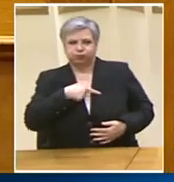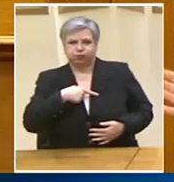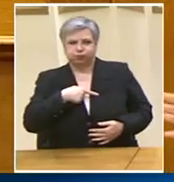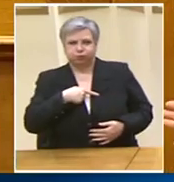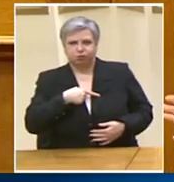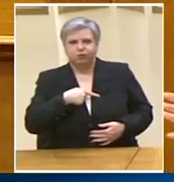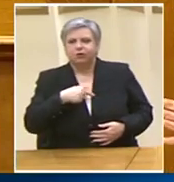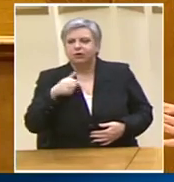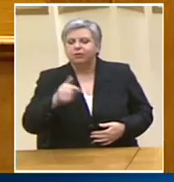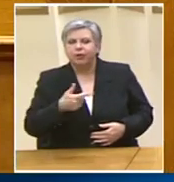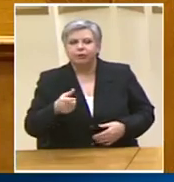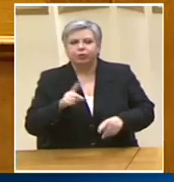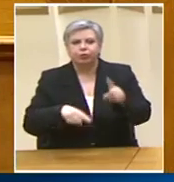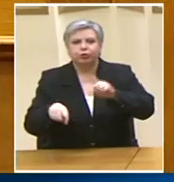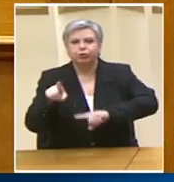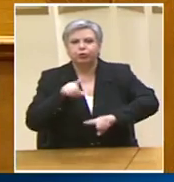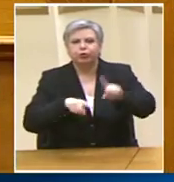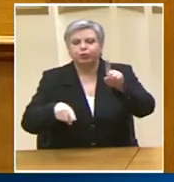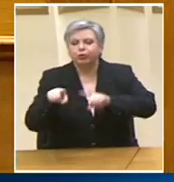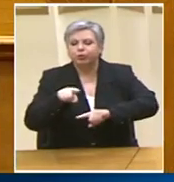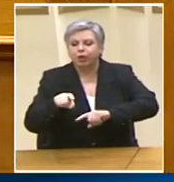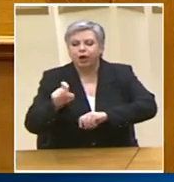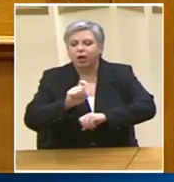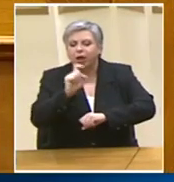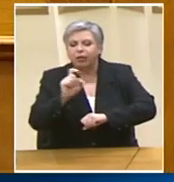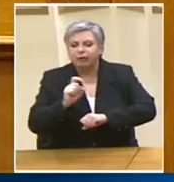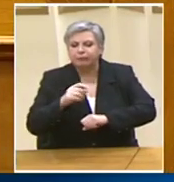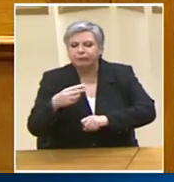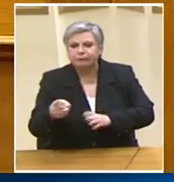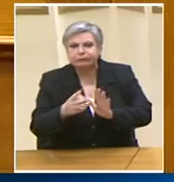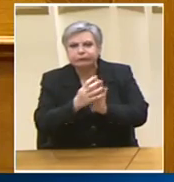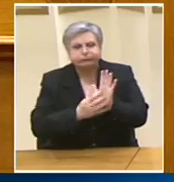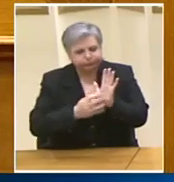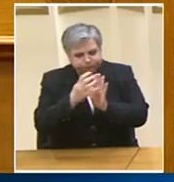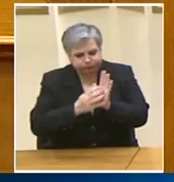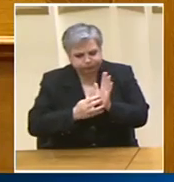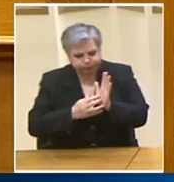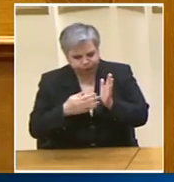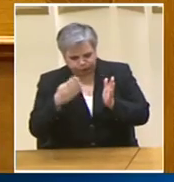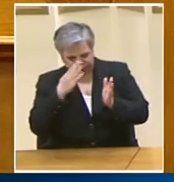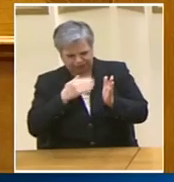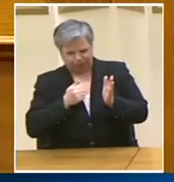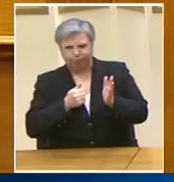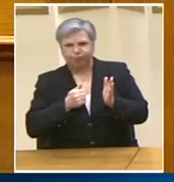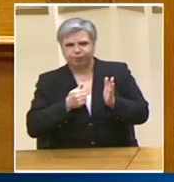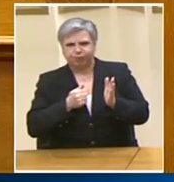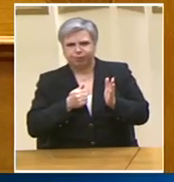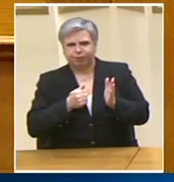Το κρύβεται τόσο καιρό το βιογραφικό Ελπίζω να το δώσετε στη δημοσιοτήτα Κάποια στιγμή φαντάζομαι θα το δώσετε